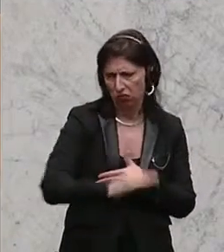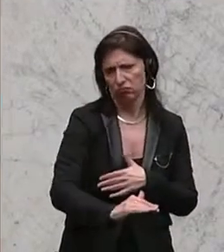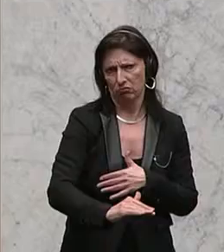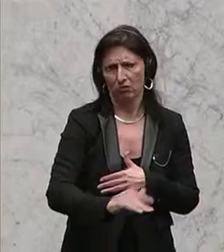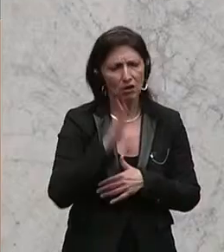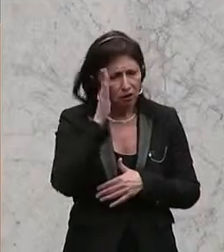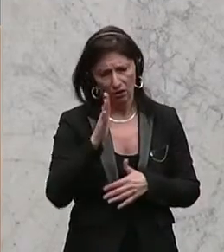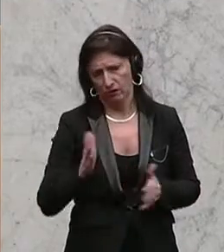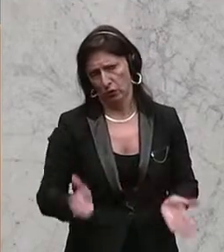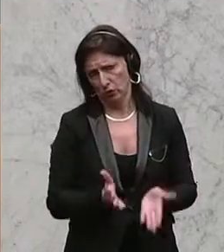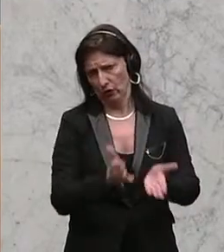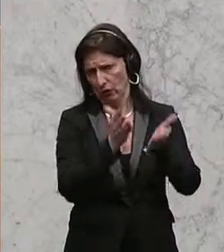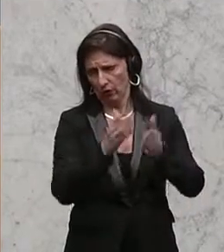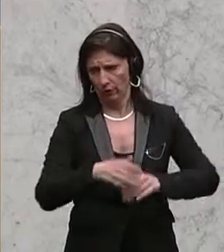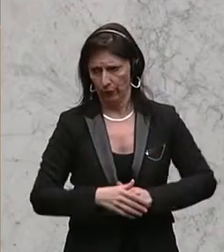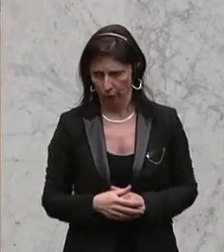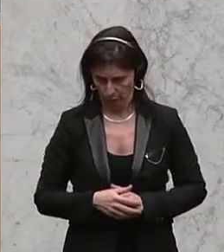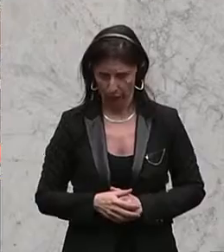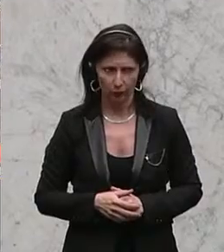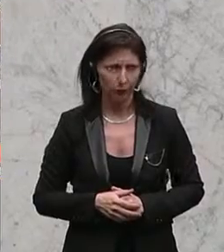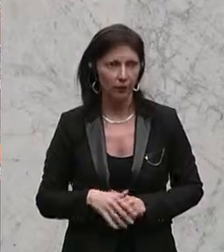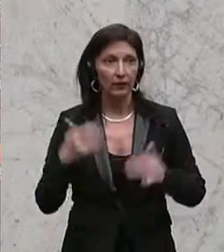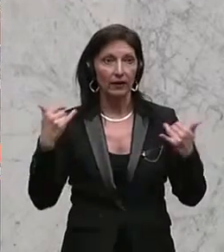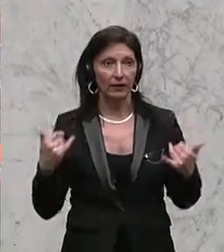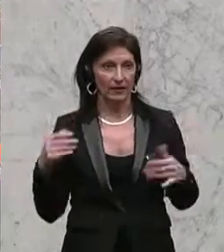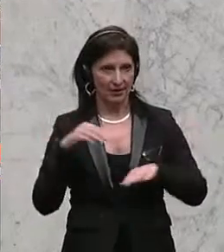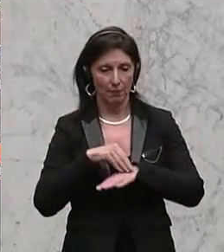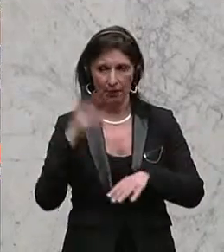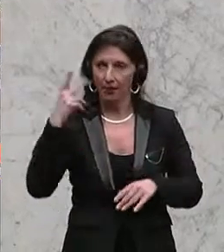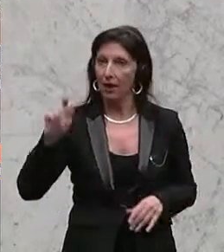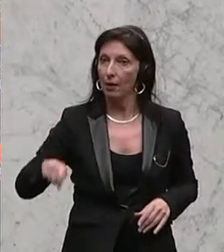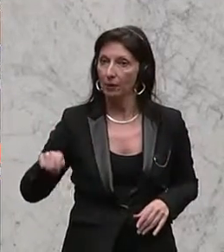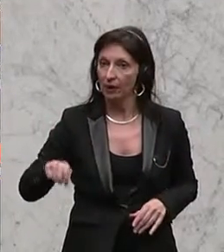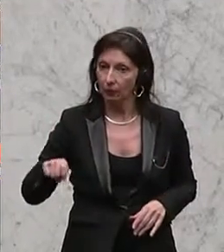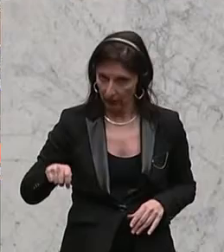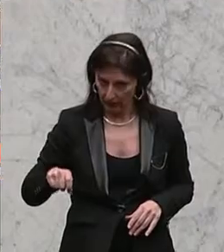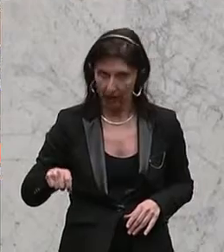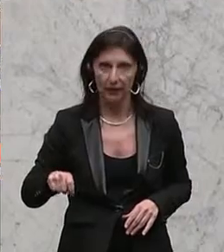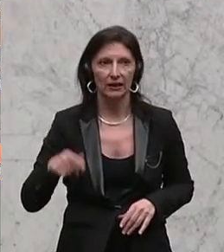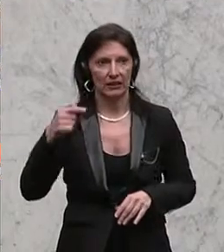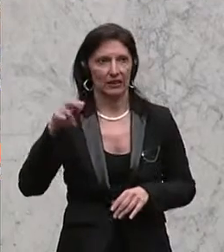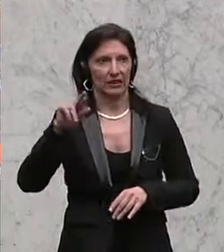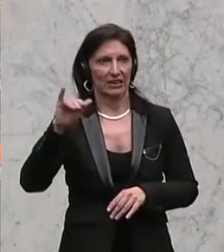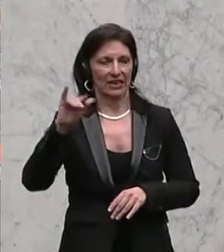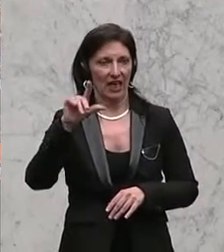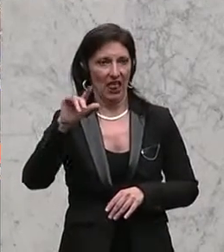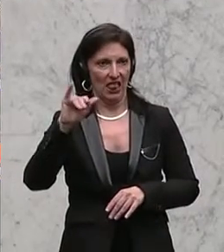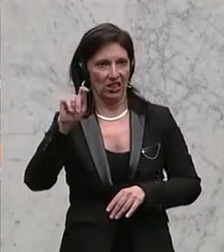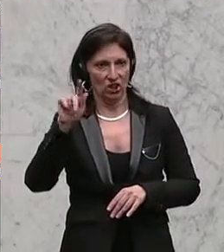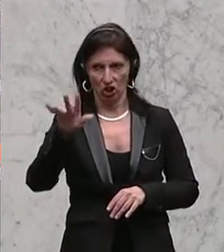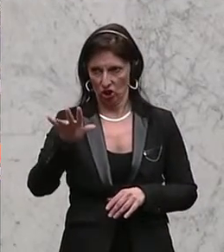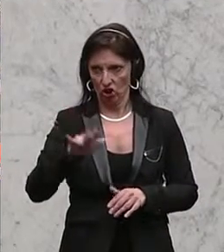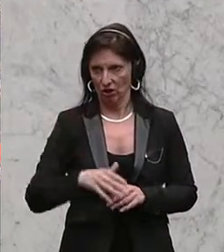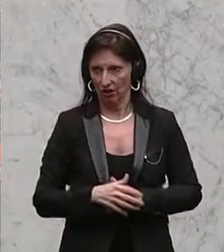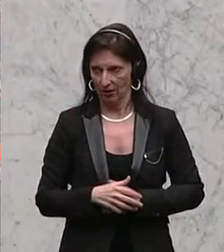2016 bis 2020 habe man ein Einsparungspotenzial von 10 Milliarden Euro im aktuellen Pensionssystem, argumentiert Wolfgang